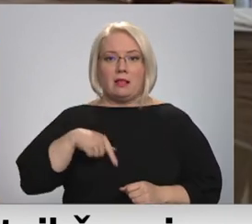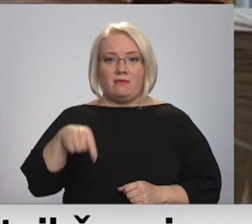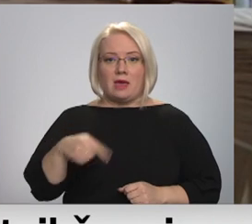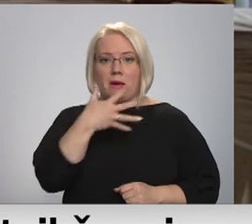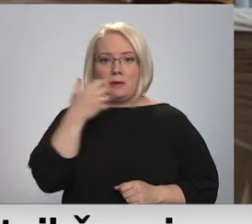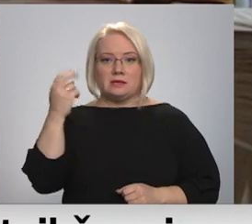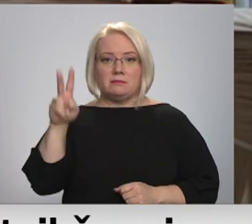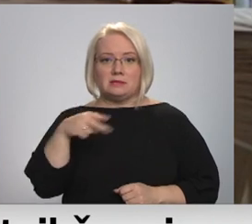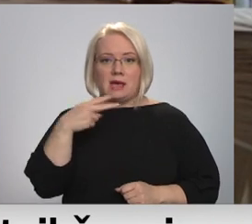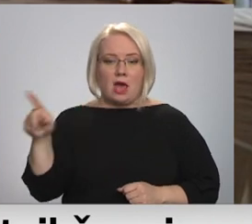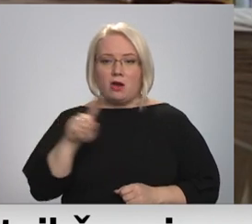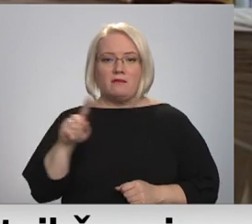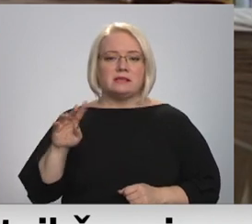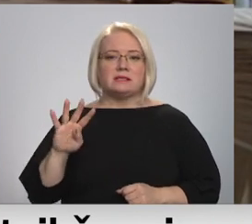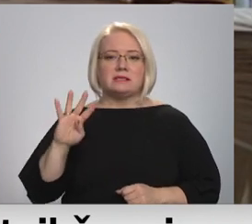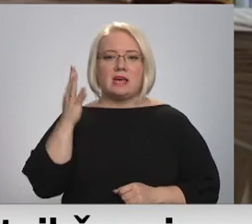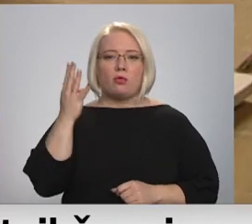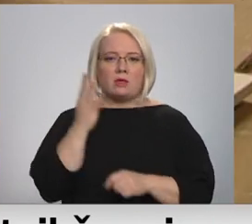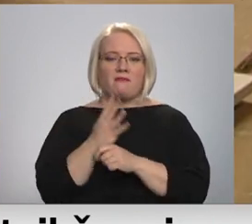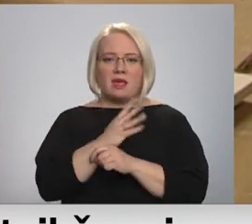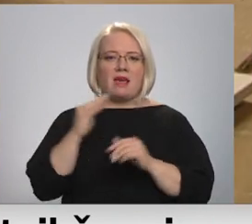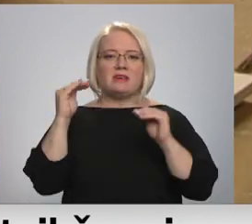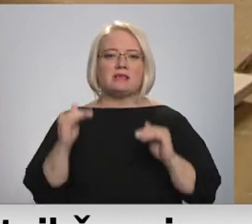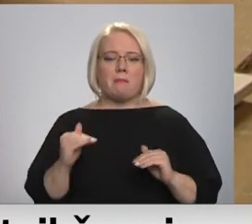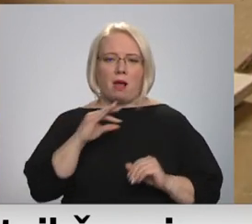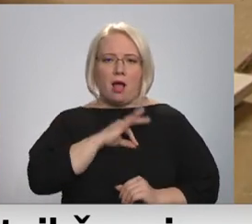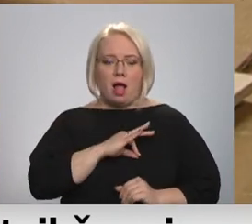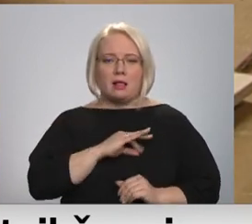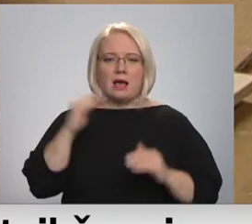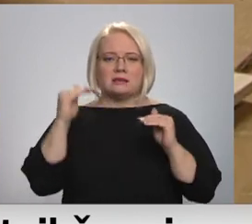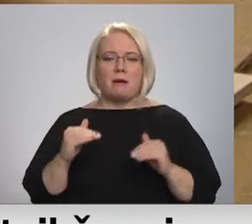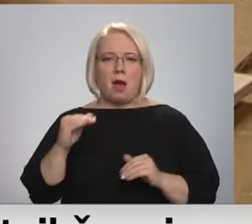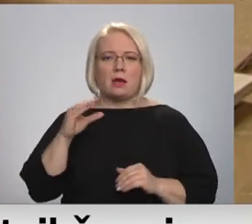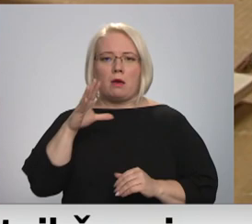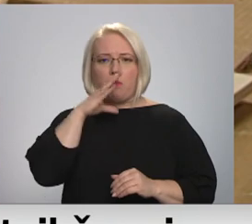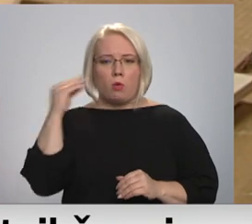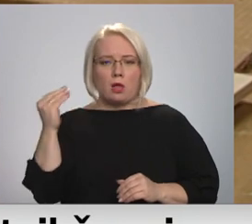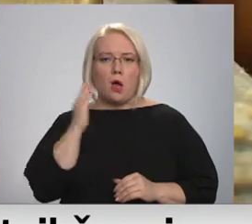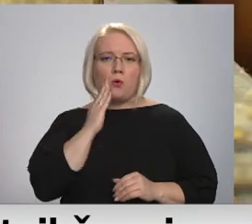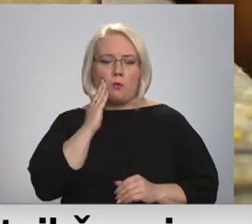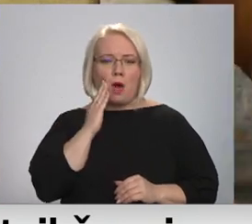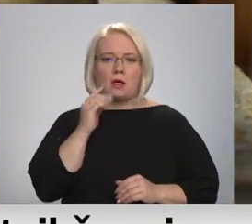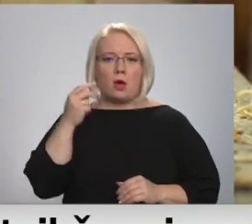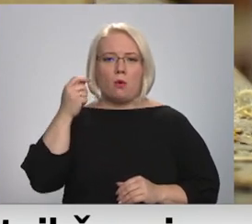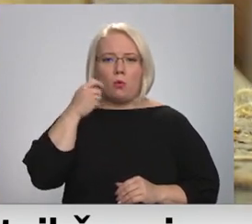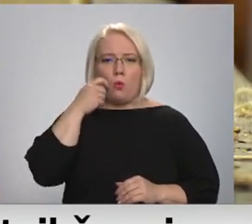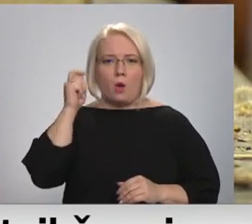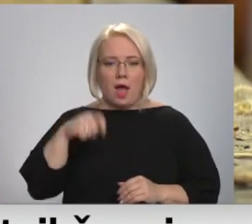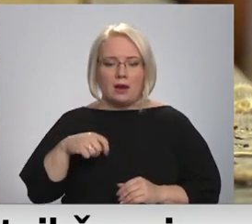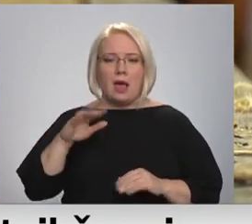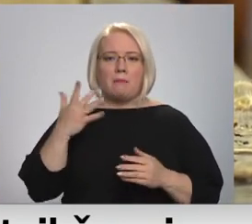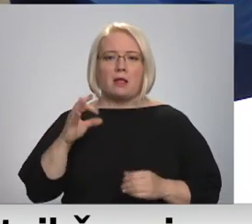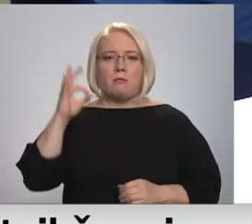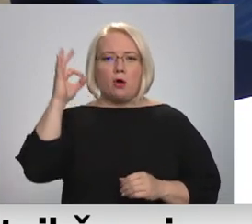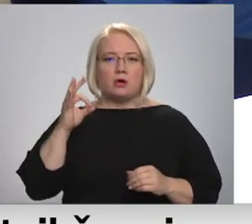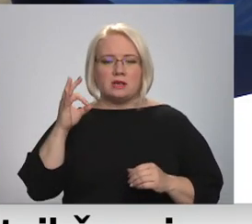alga šobrīd ir ceturtā mazākā Eiropas savienībā. Zemāk tā ir tikai Bulgārijā, Rumānijā un Ungārijā. Tomēr procentuālais kāpums